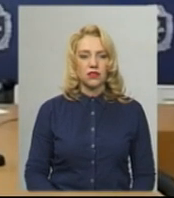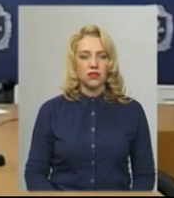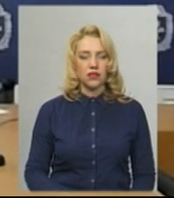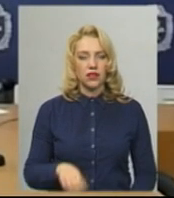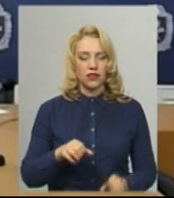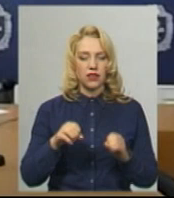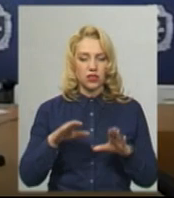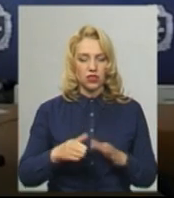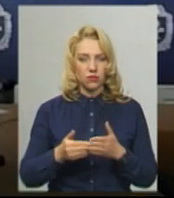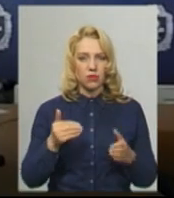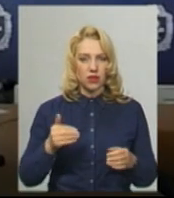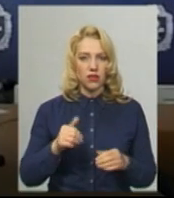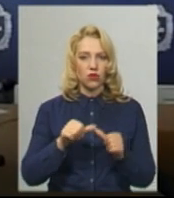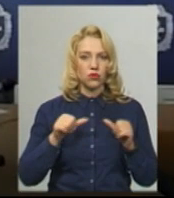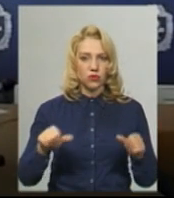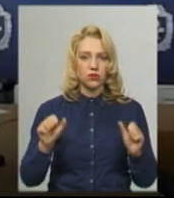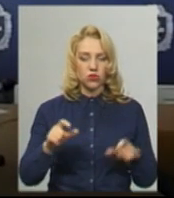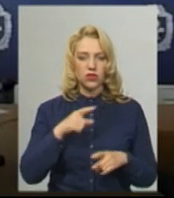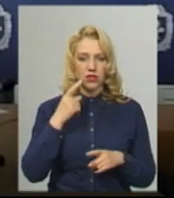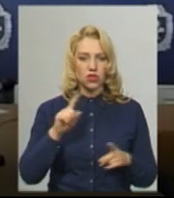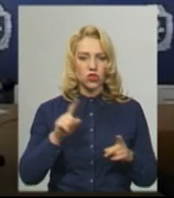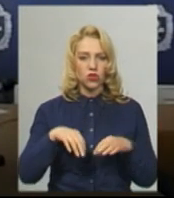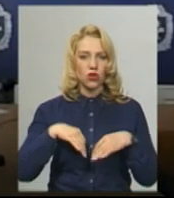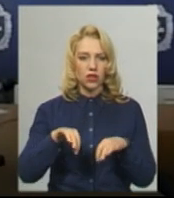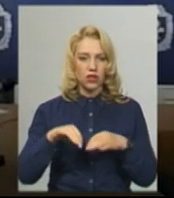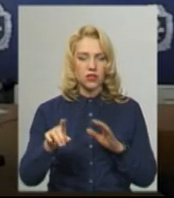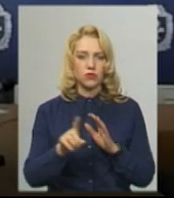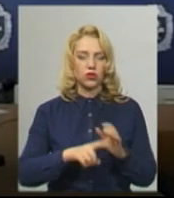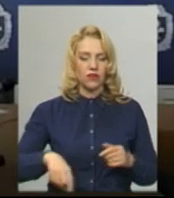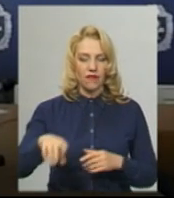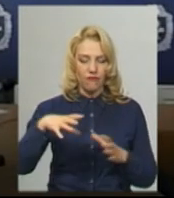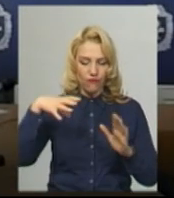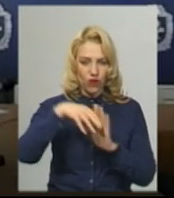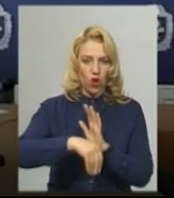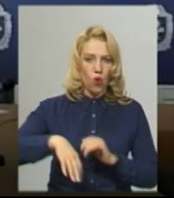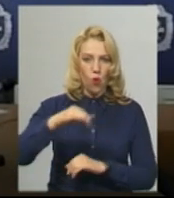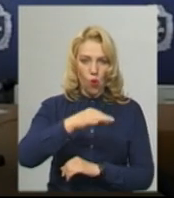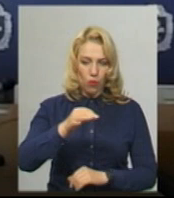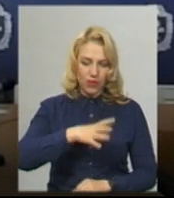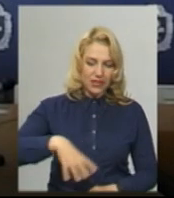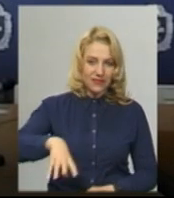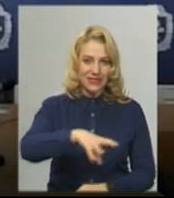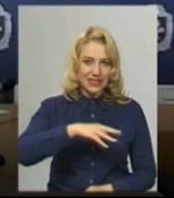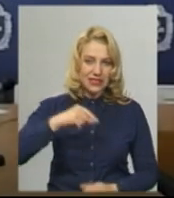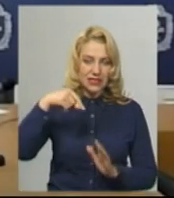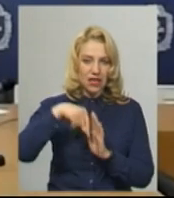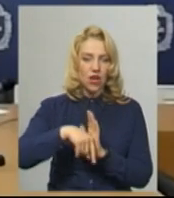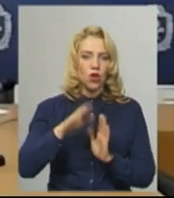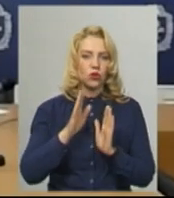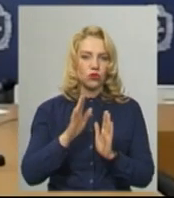комісії, можу зазначити, що транспорт курсує в усій області, буде курсувати у всій області, за винятком